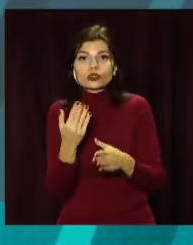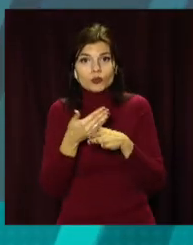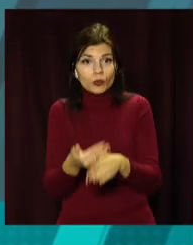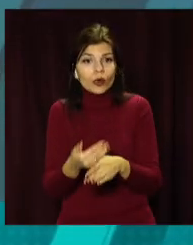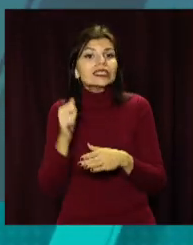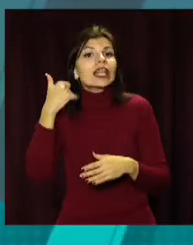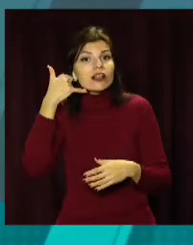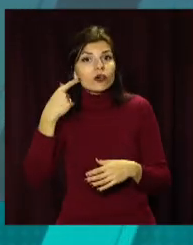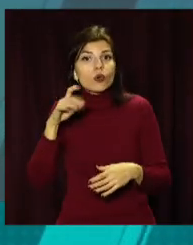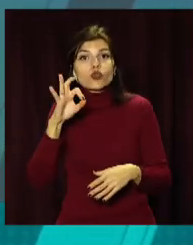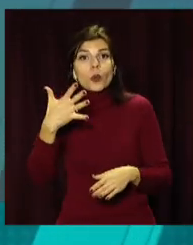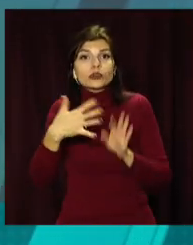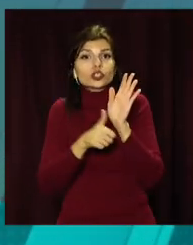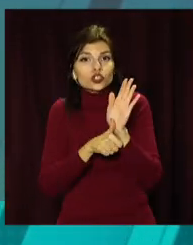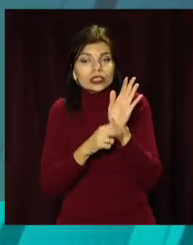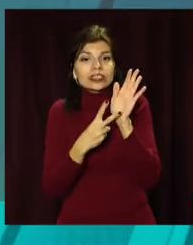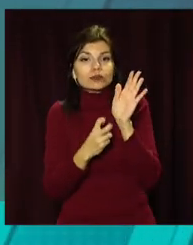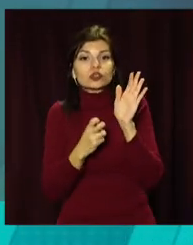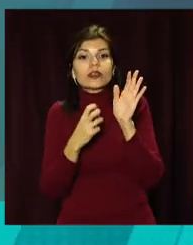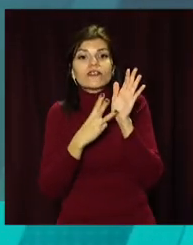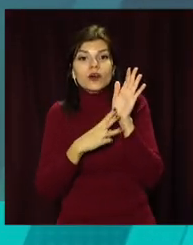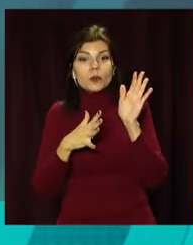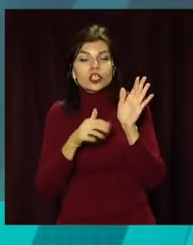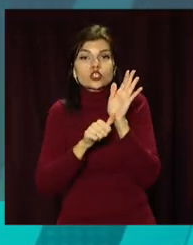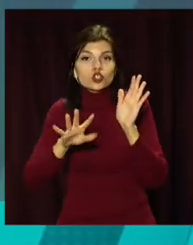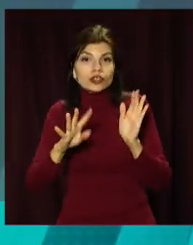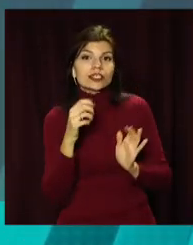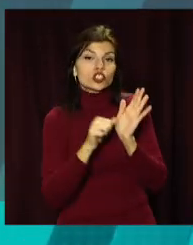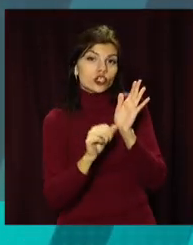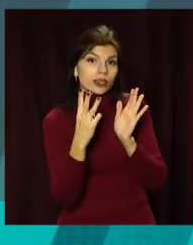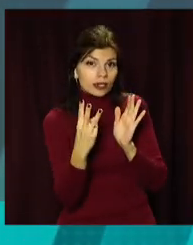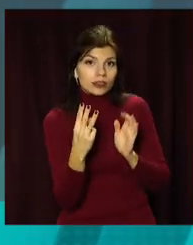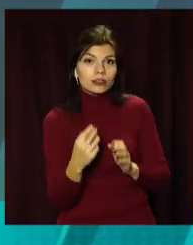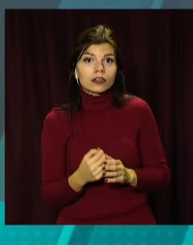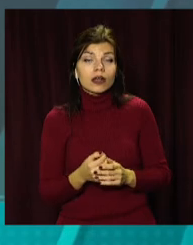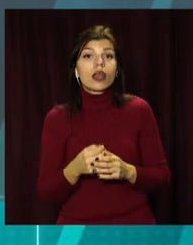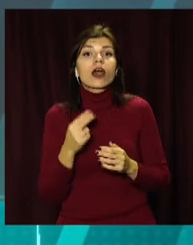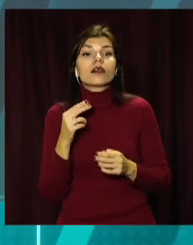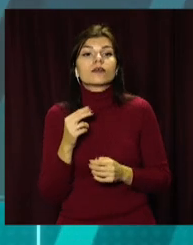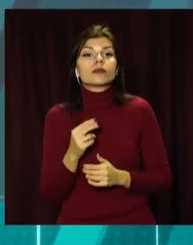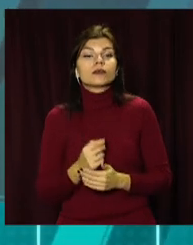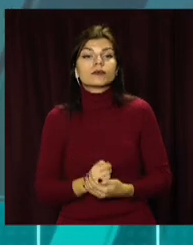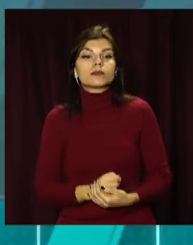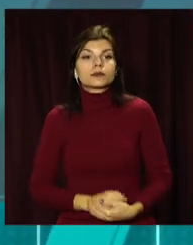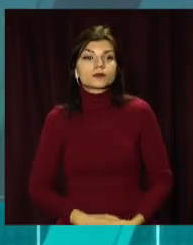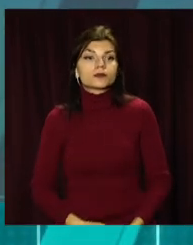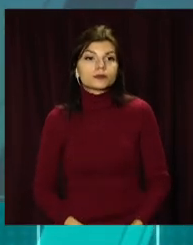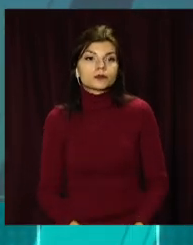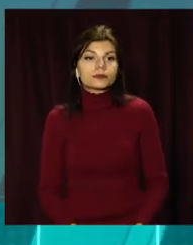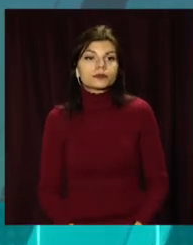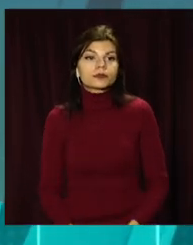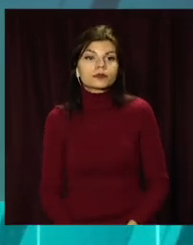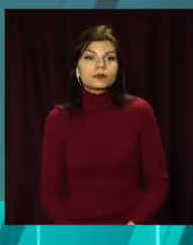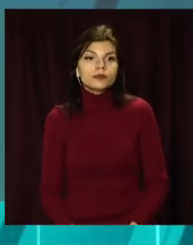допомоги за телефоном 056-785-64-63. Дар'я Пшенична, Open News, телеканал